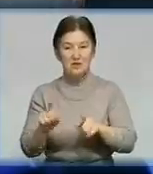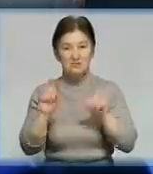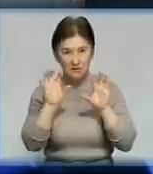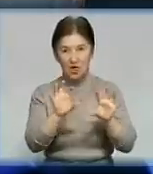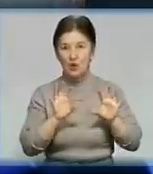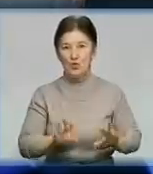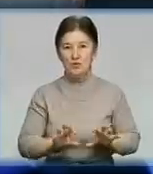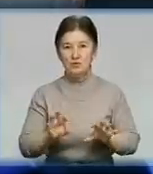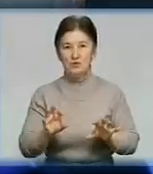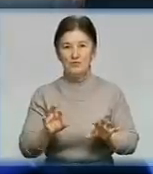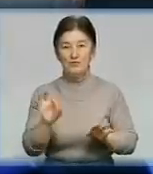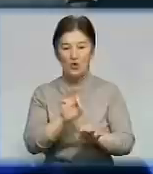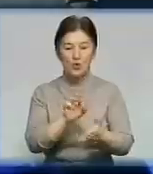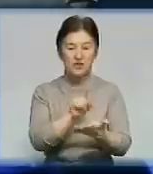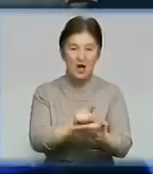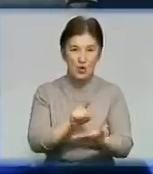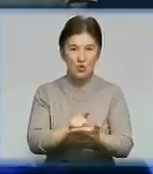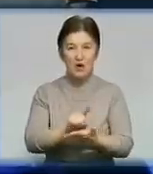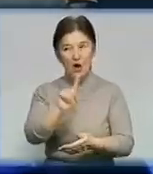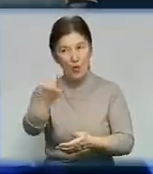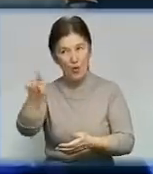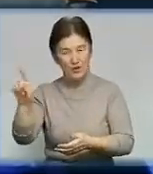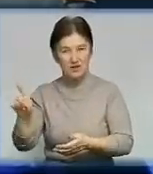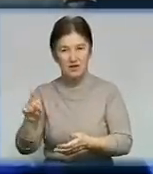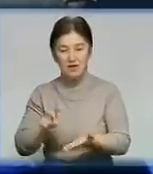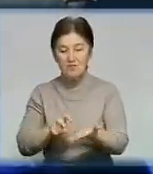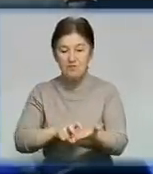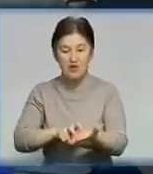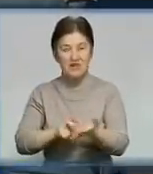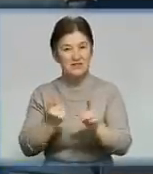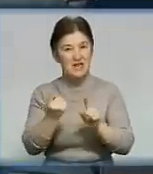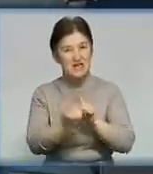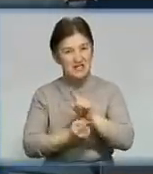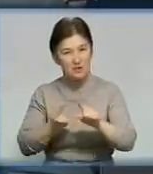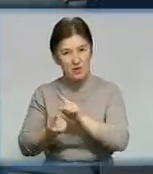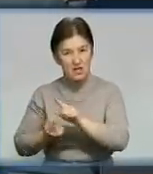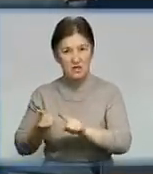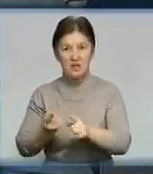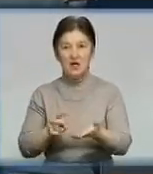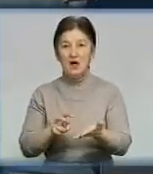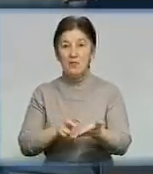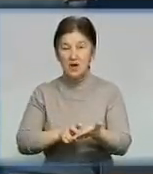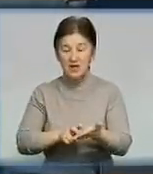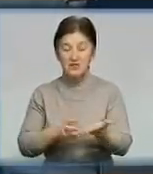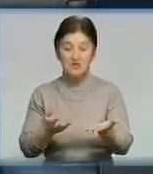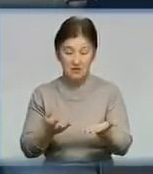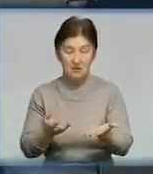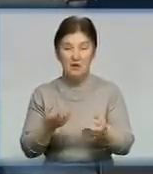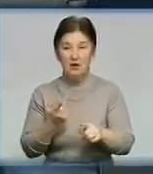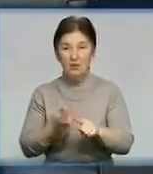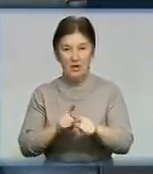інвестицій налогових і так далі. Вони бояться змінень, бояться, тому має бути